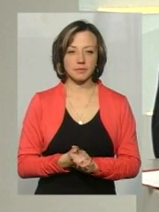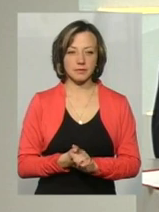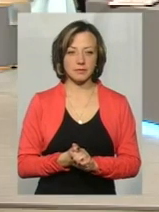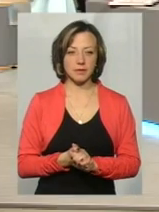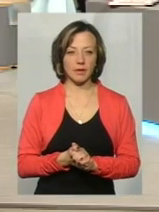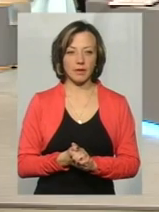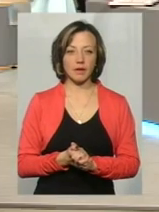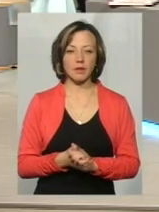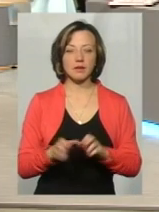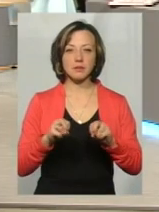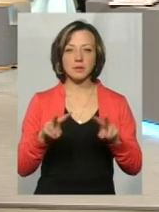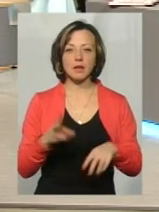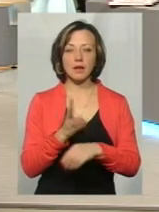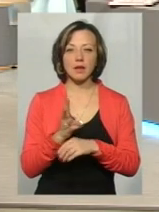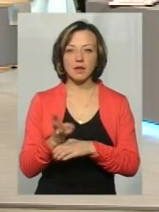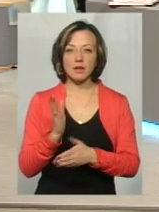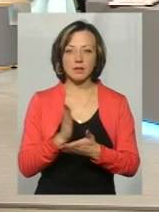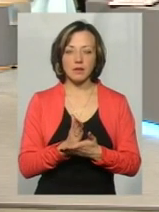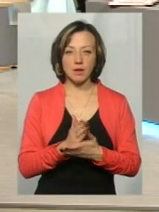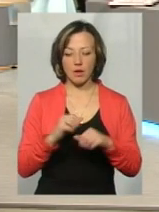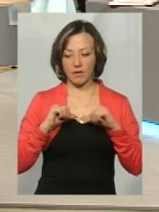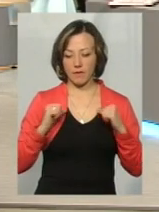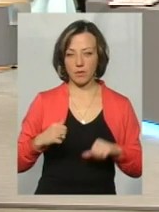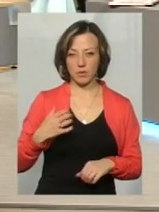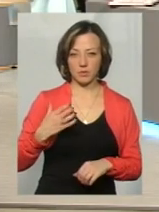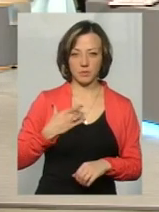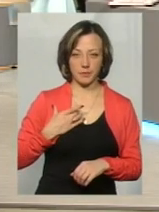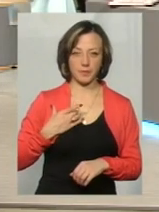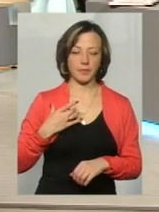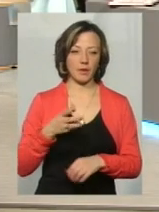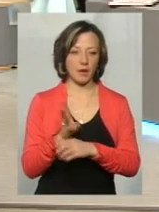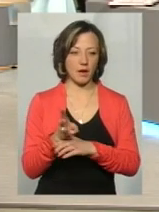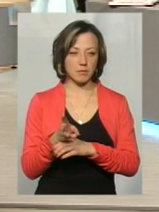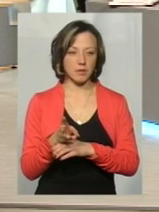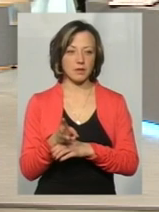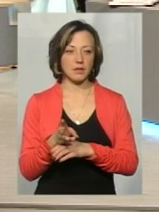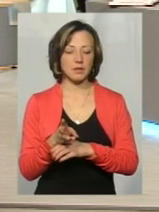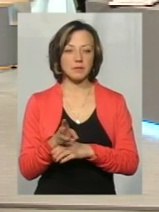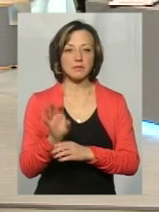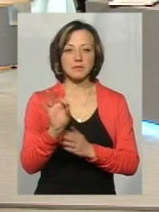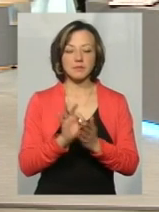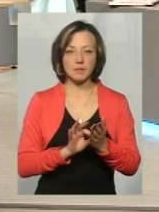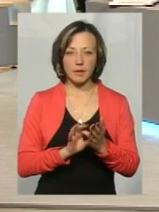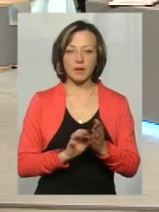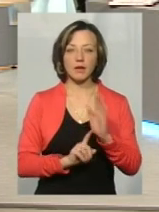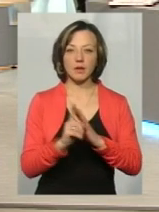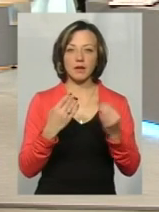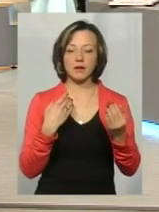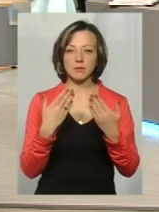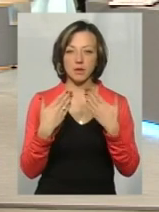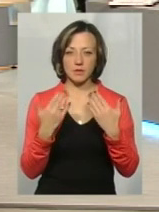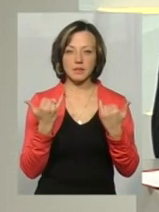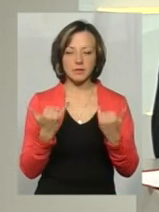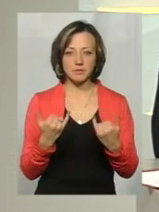все, це спеціальна камера, яка знаходиться на фірманому одязі кожного поліцейського, бодікамера, яка включається відразу, як тільки патрульна починає спілкуватися. Це